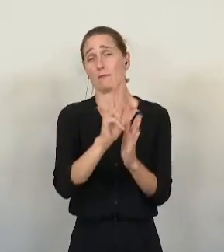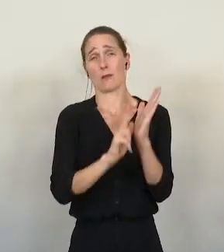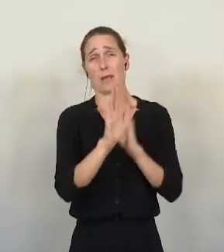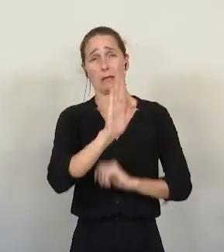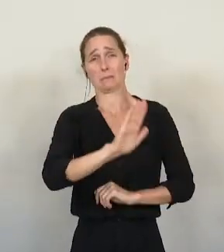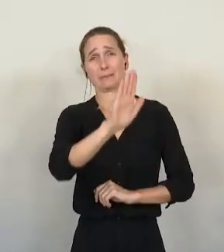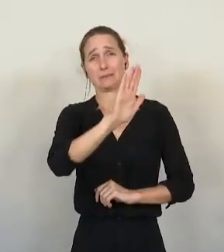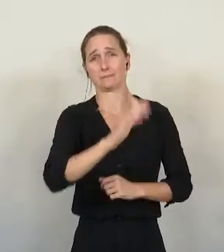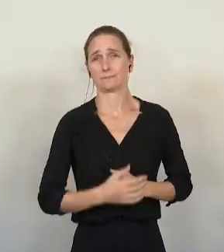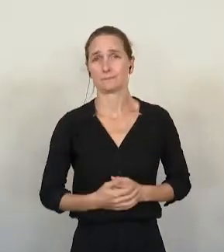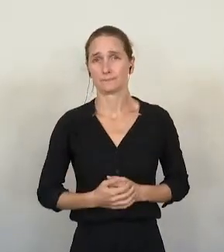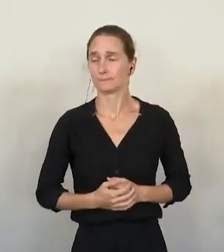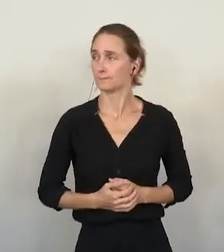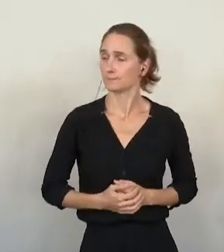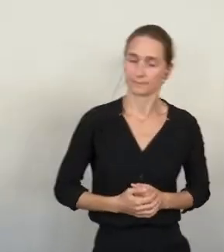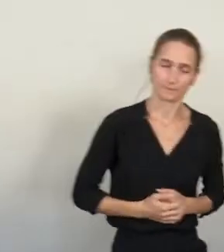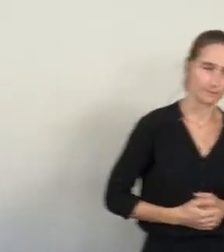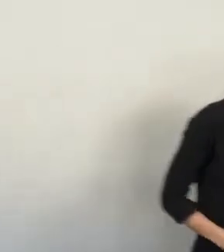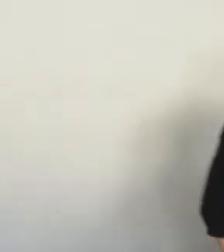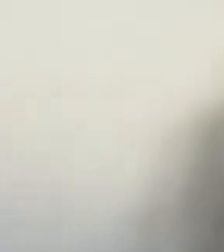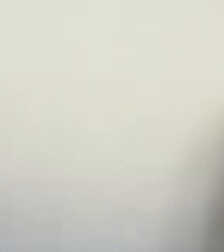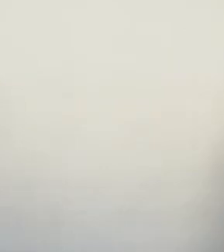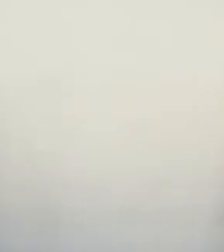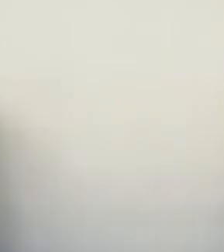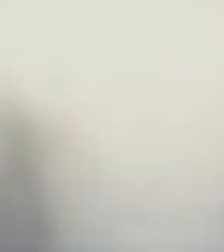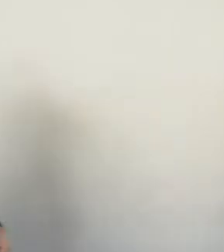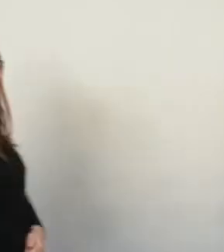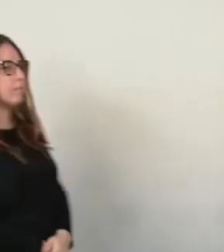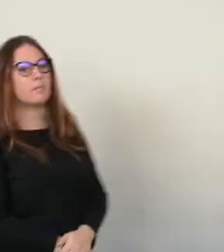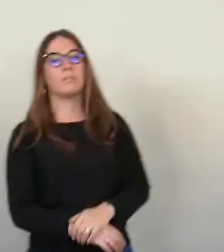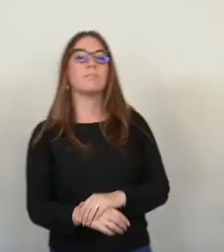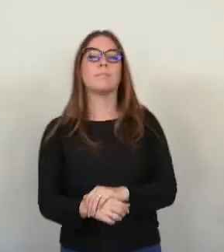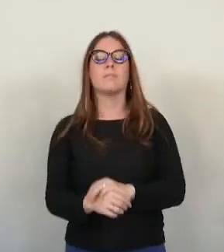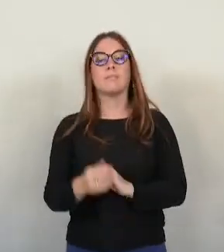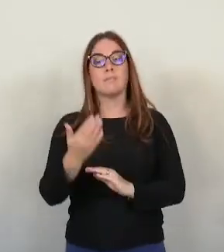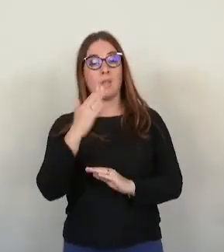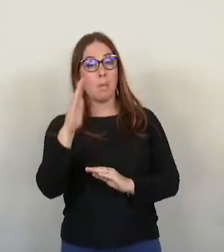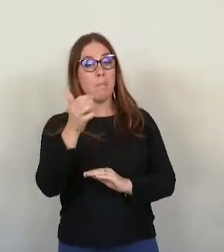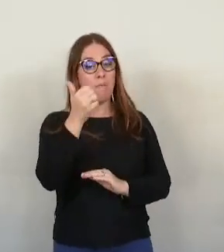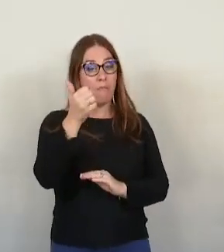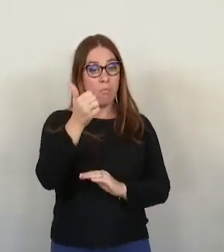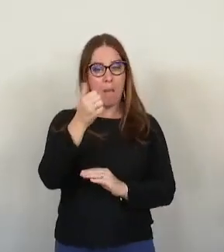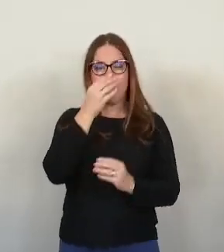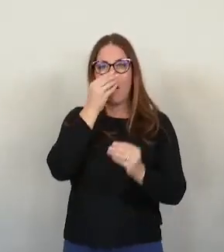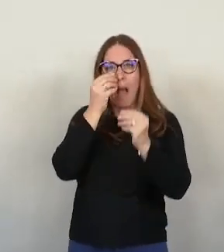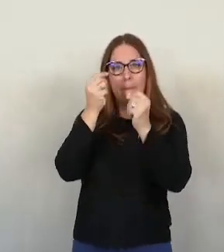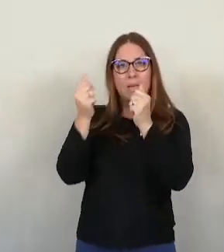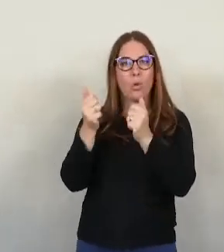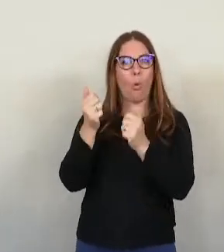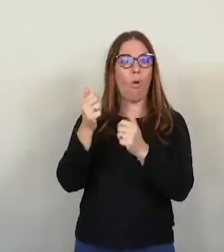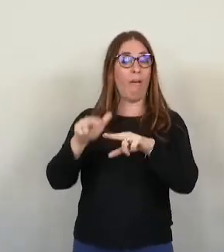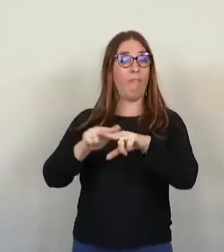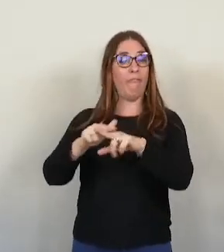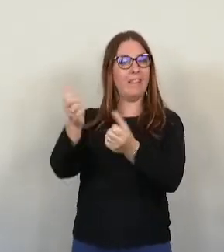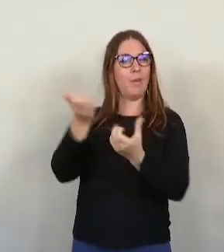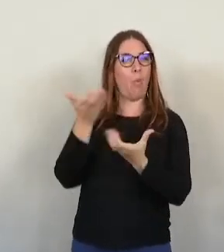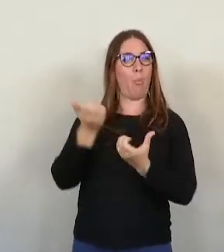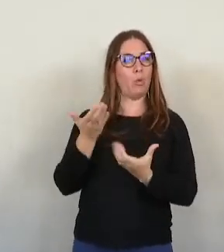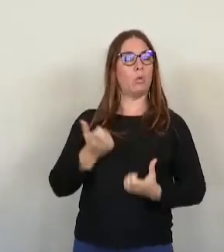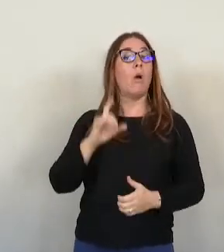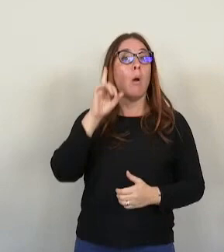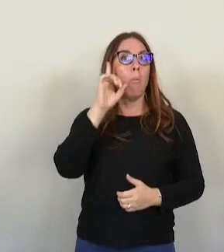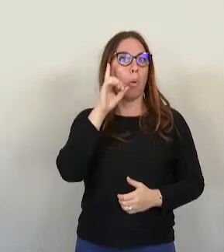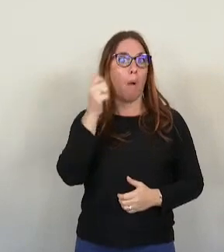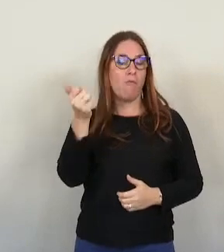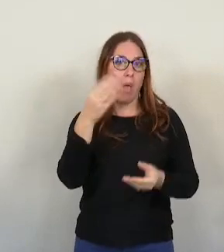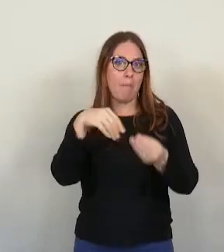Toutefois, vous semblez, je dis bien « vous semblez », cette fois assez conscient du vide de ce que vous nous soumettez, puisque vous vous êtes efforcé de